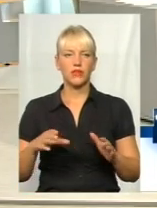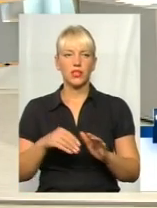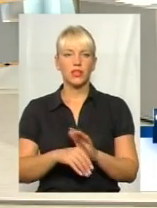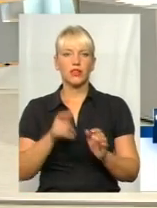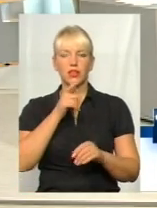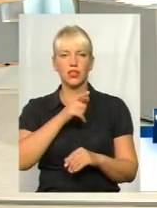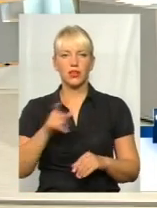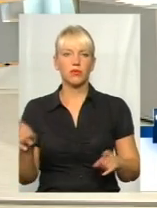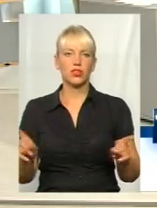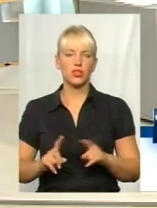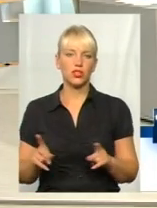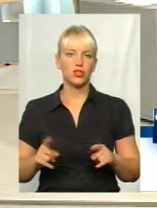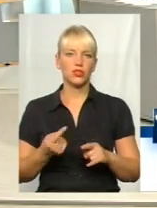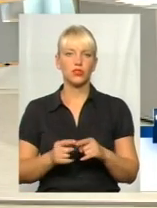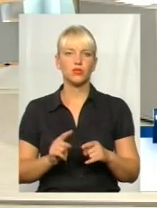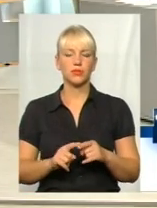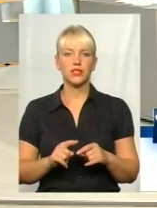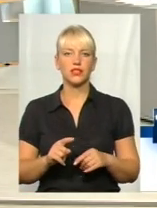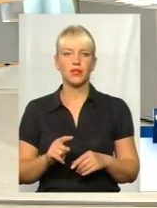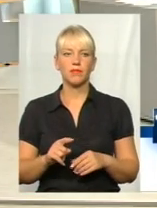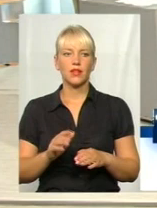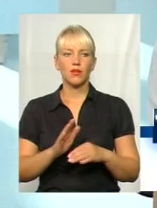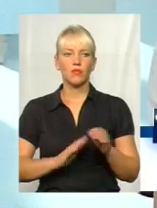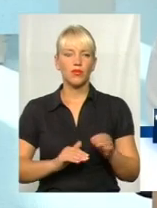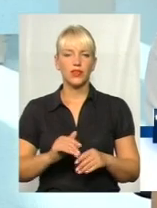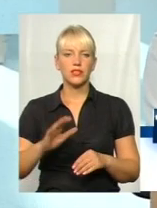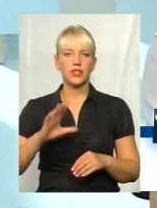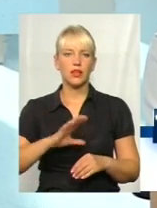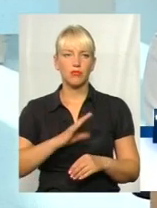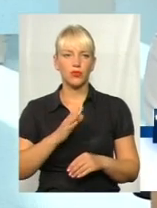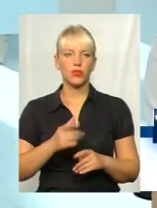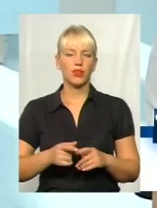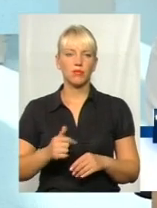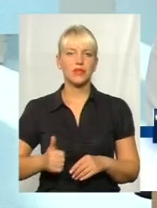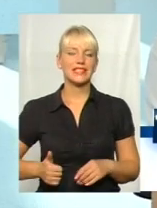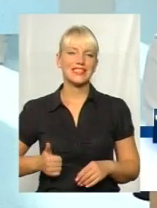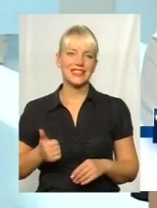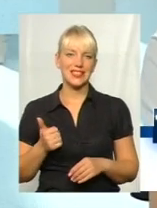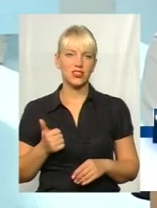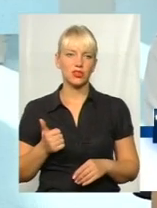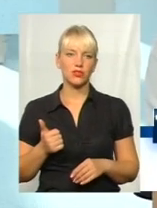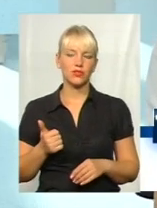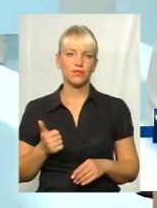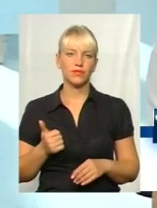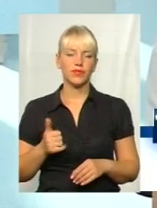щоб ця професія була дійсно престижною, і щоб